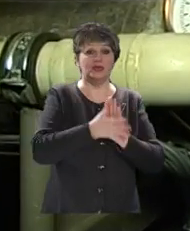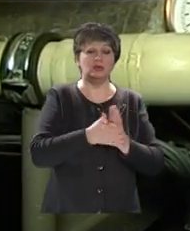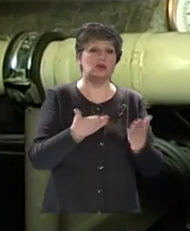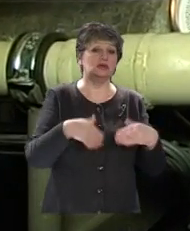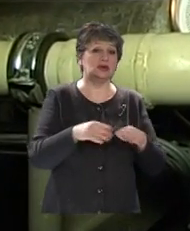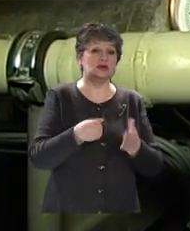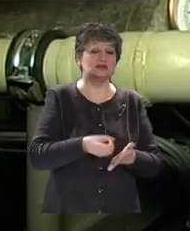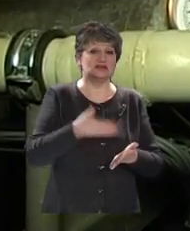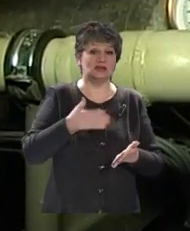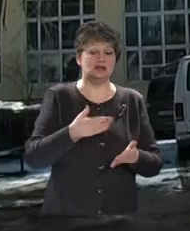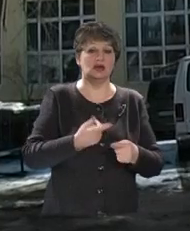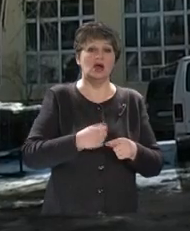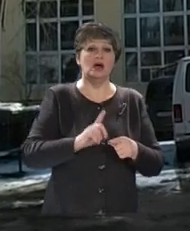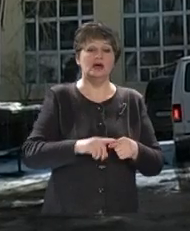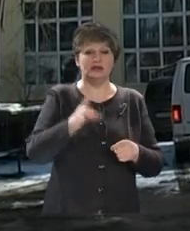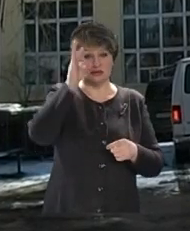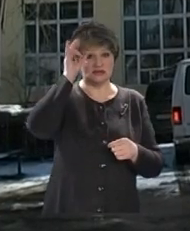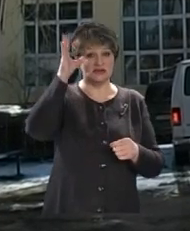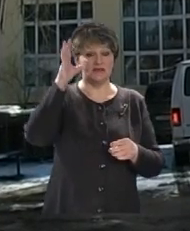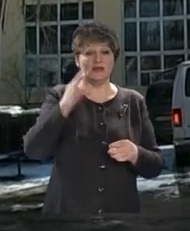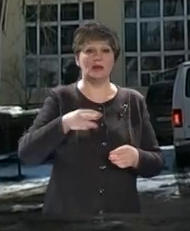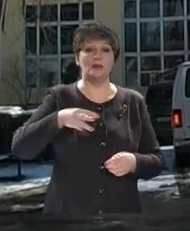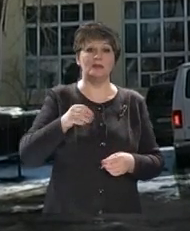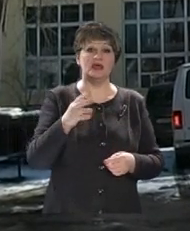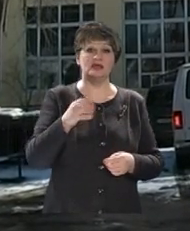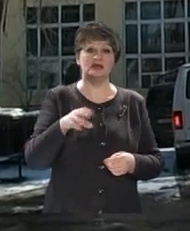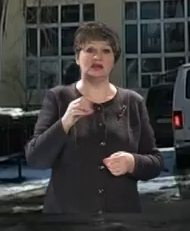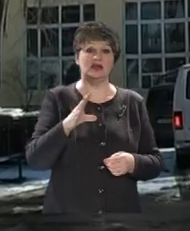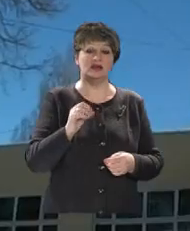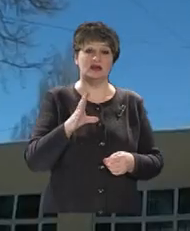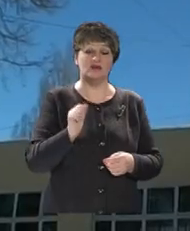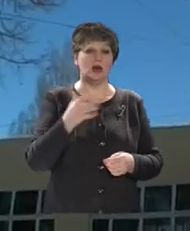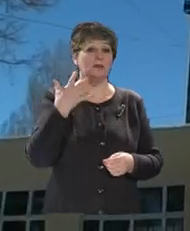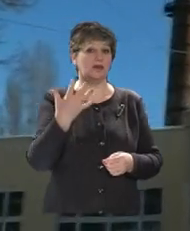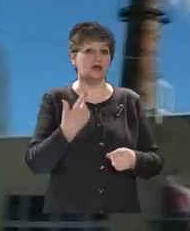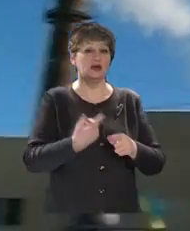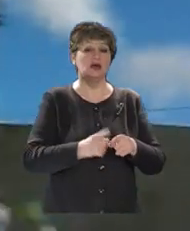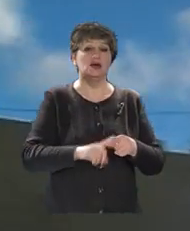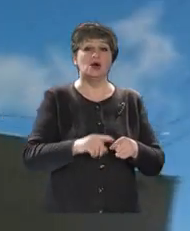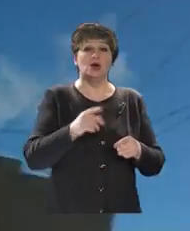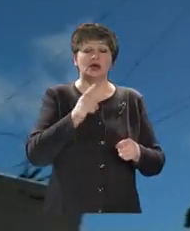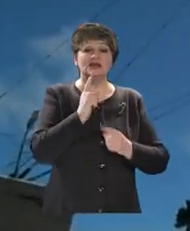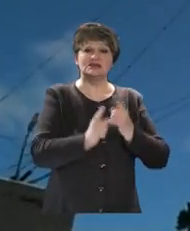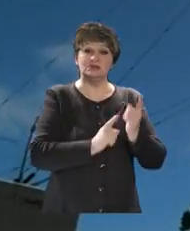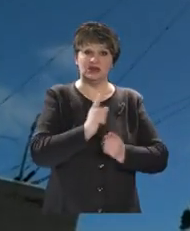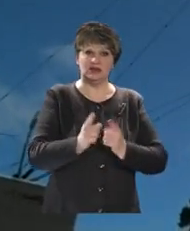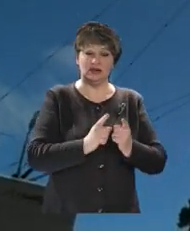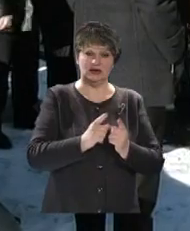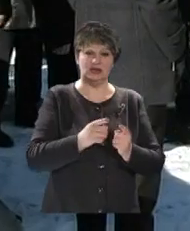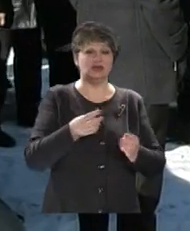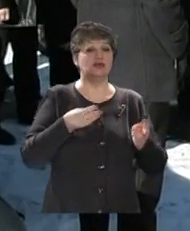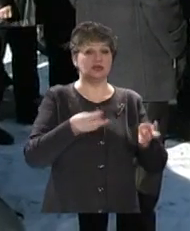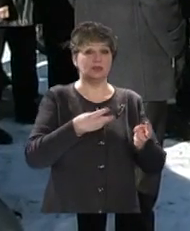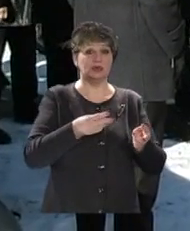європідходів. А це славно звісна котельня на Менделєєва-5. У процесі реалізації проєкту з ЄБРР градоначальники змінили